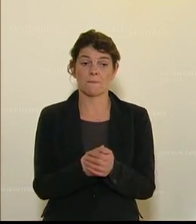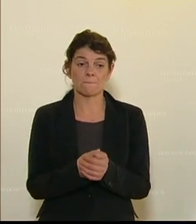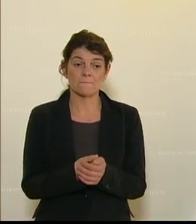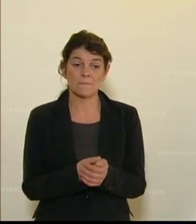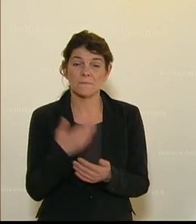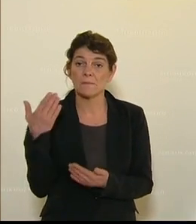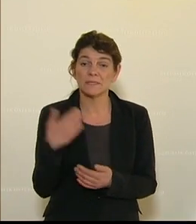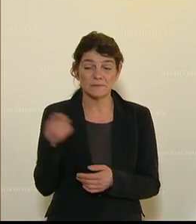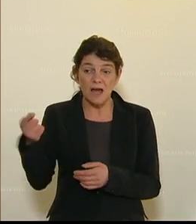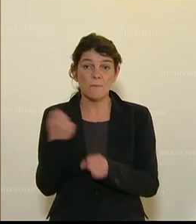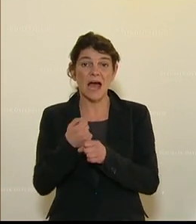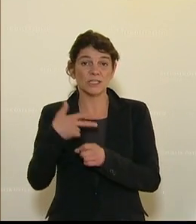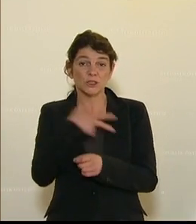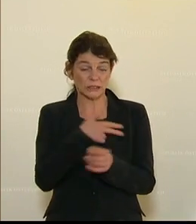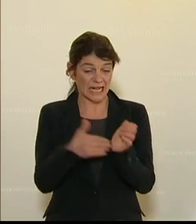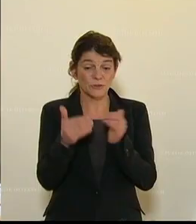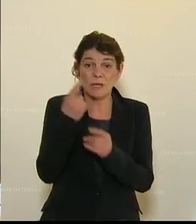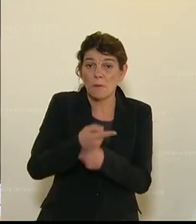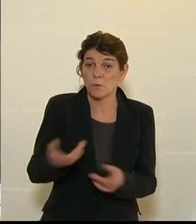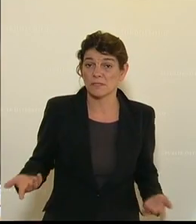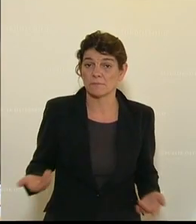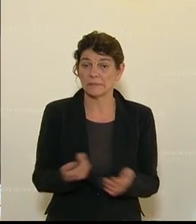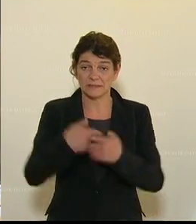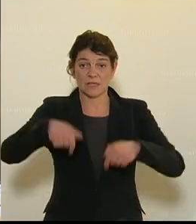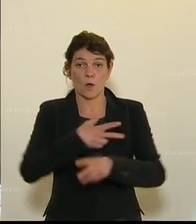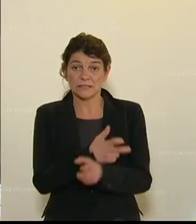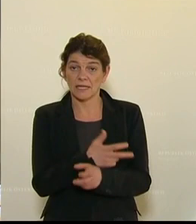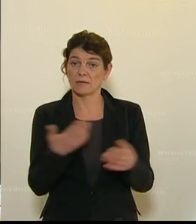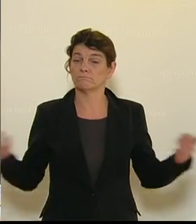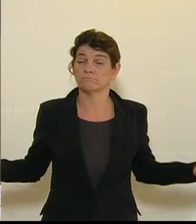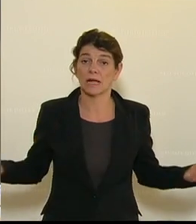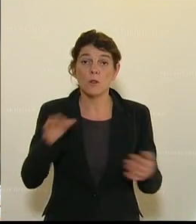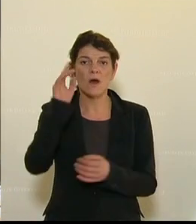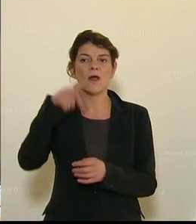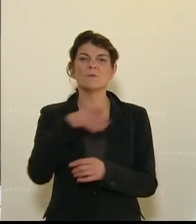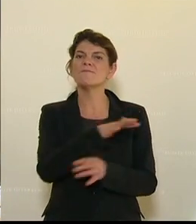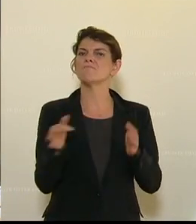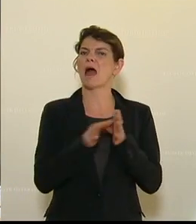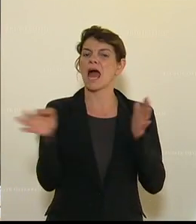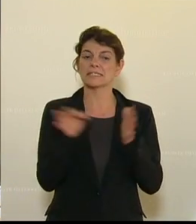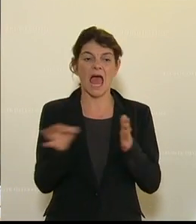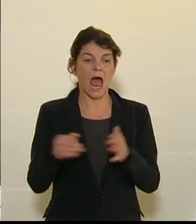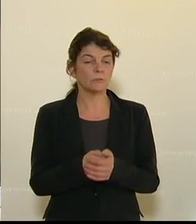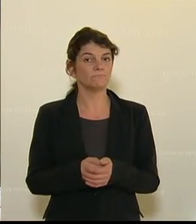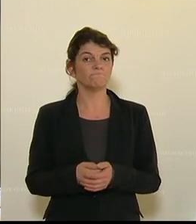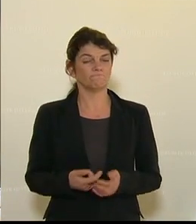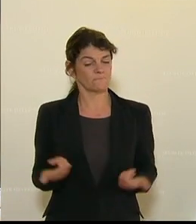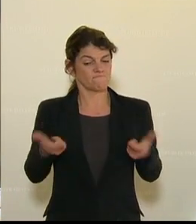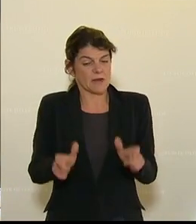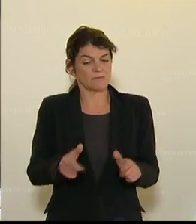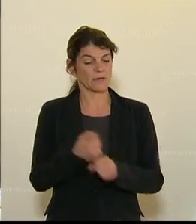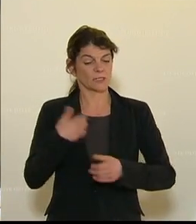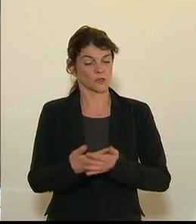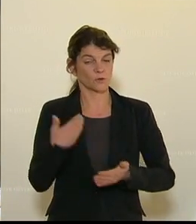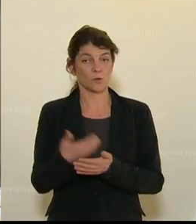zerstören das soziale System in diesem Land. Nur, um Ihre Maßnahmen dementsprechend zu zementieren.